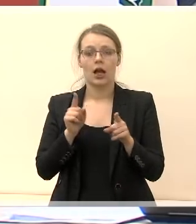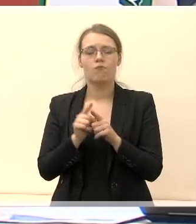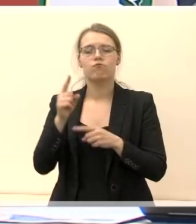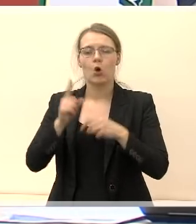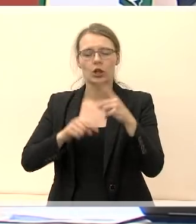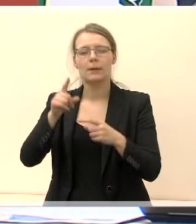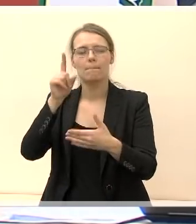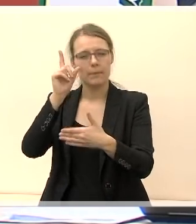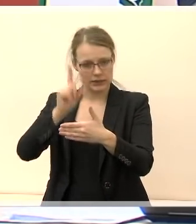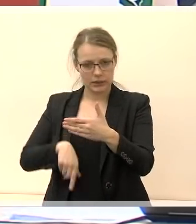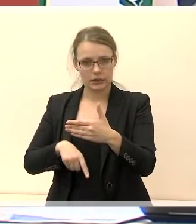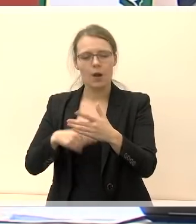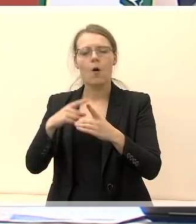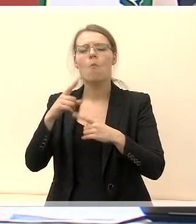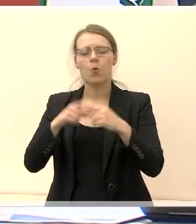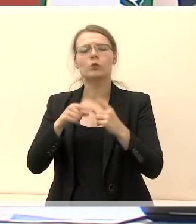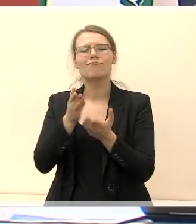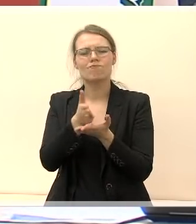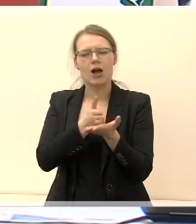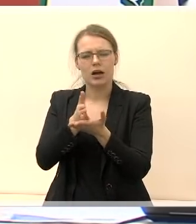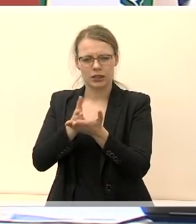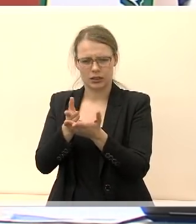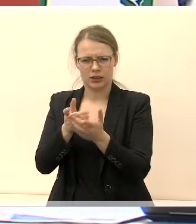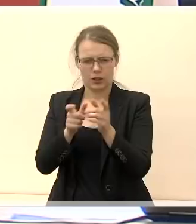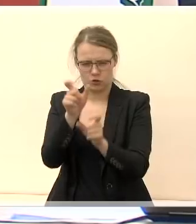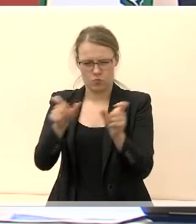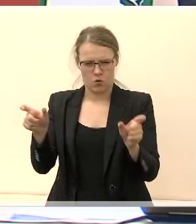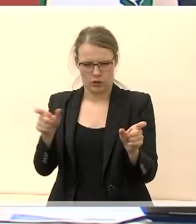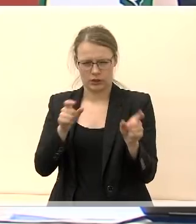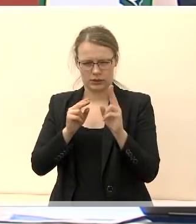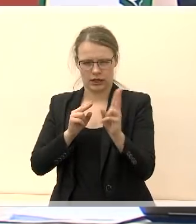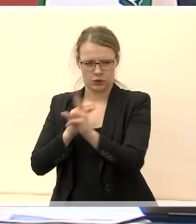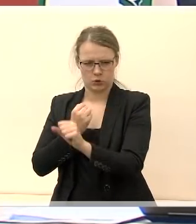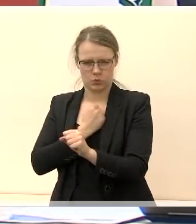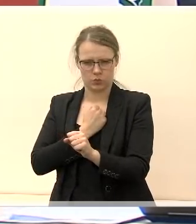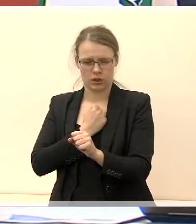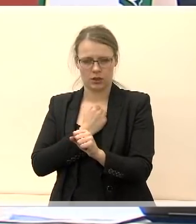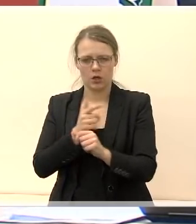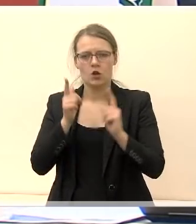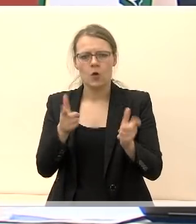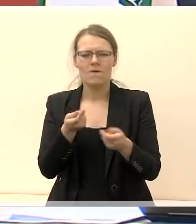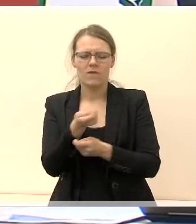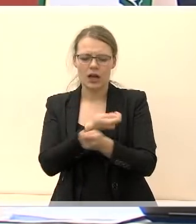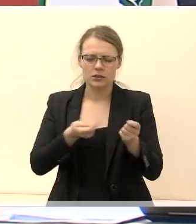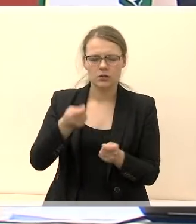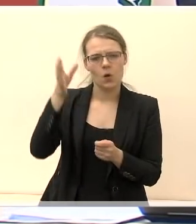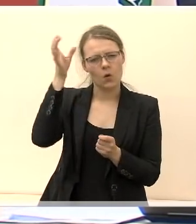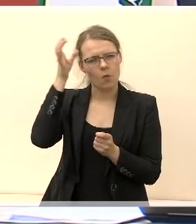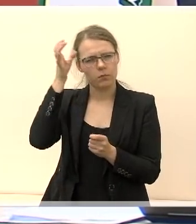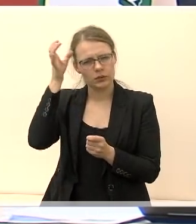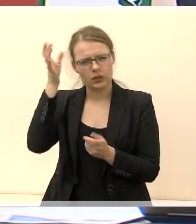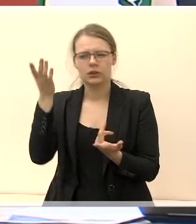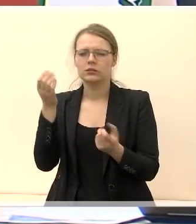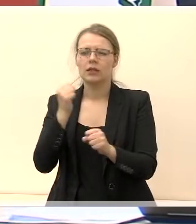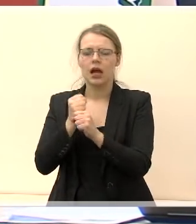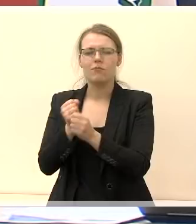pasitikėjimo ir politinę patirtį turintys tarnautojai. Iš tiesų, jokios verslo kompetencijos, jokios